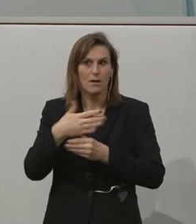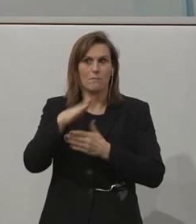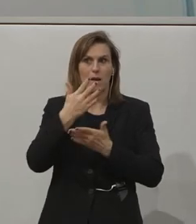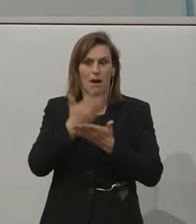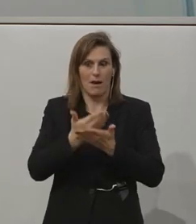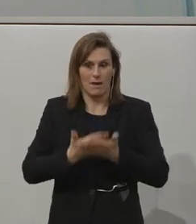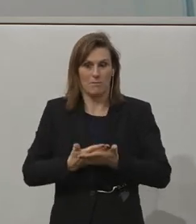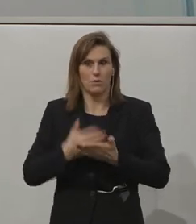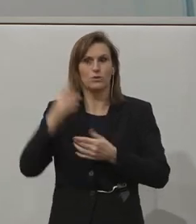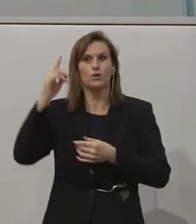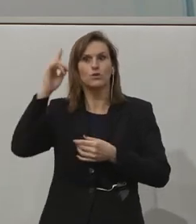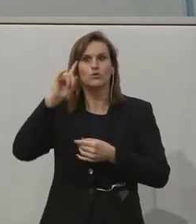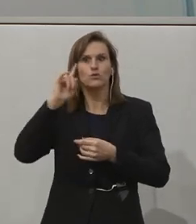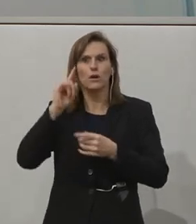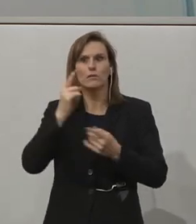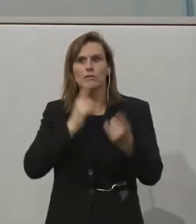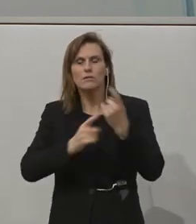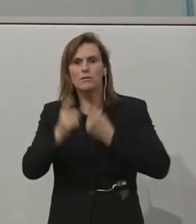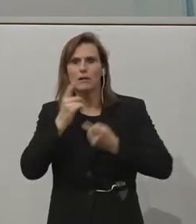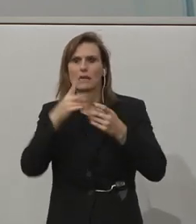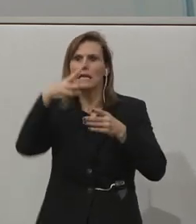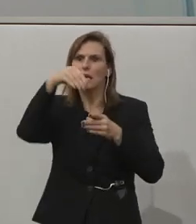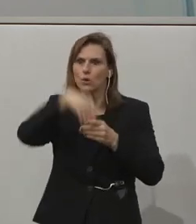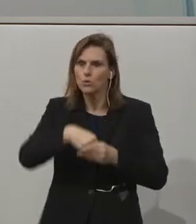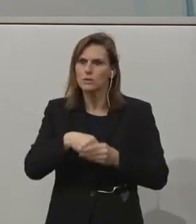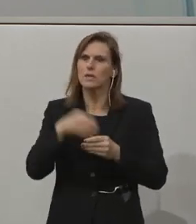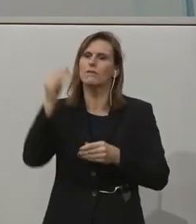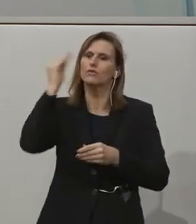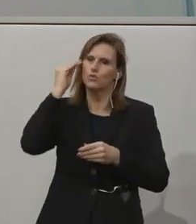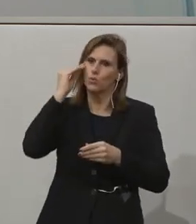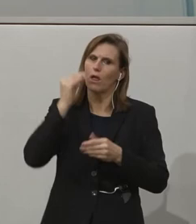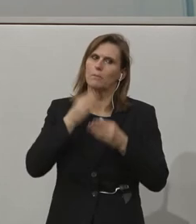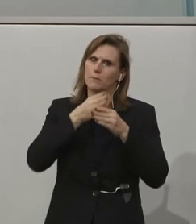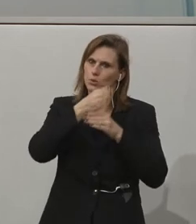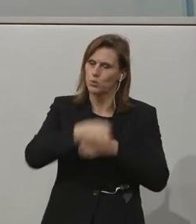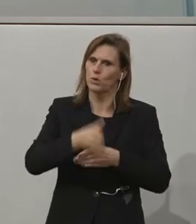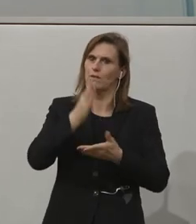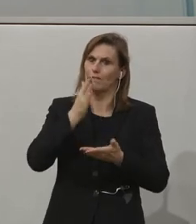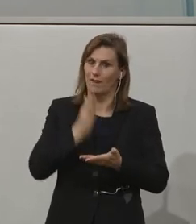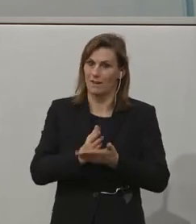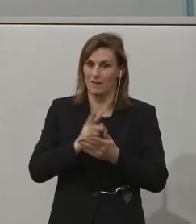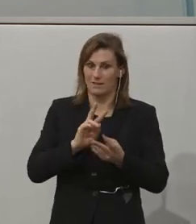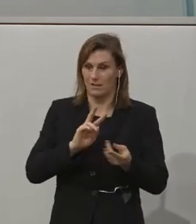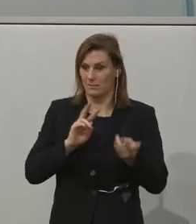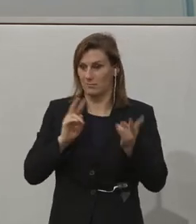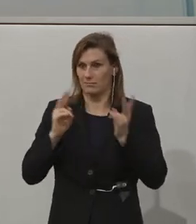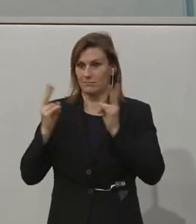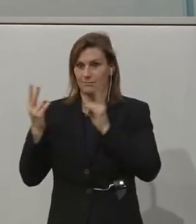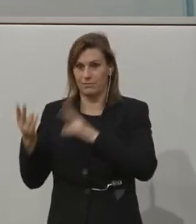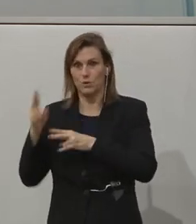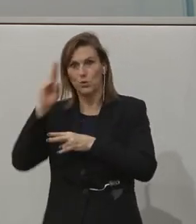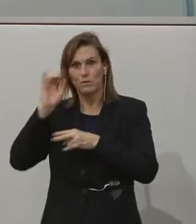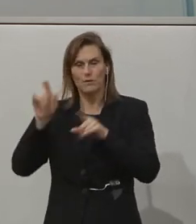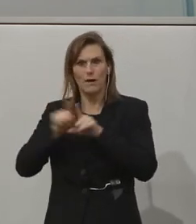separate special schools and limited mainstream attendance. So what we find now is that there is more and more students